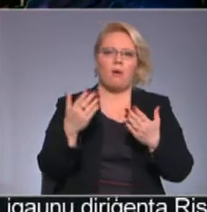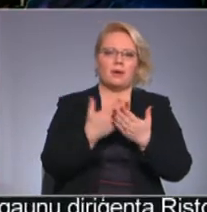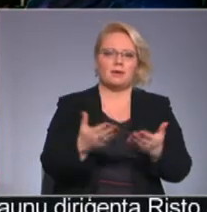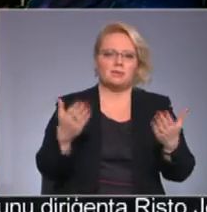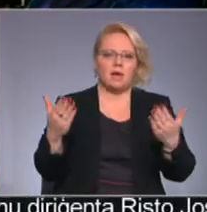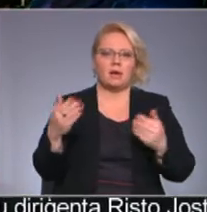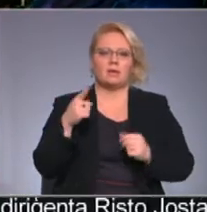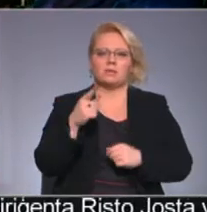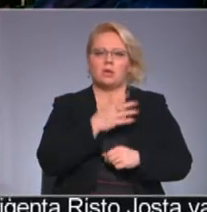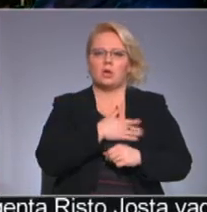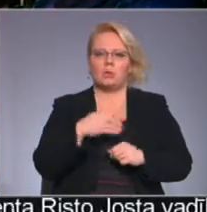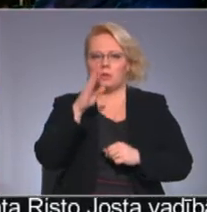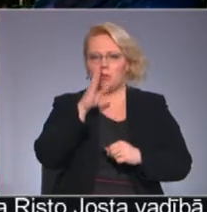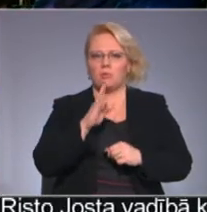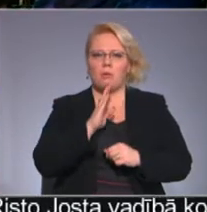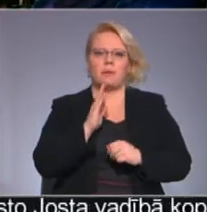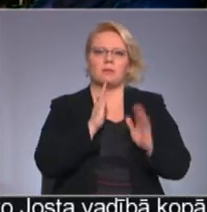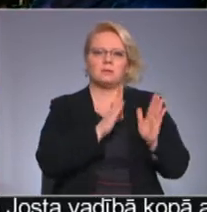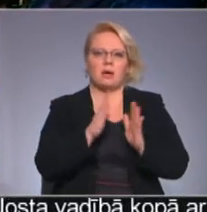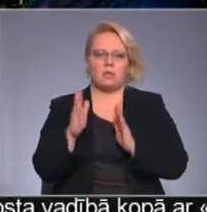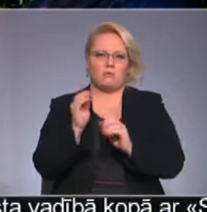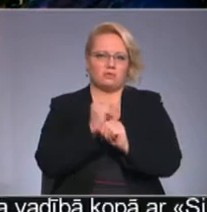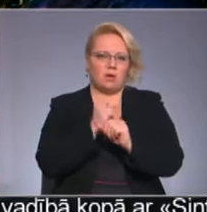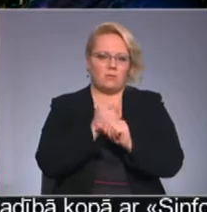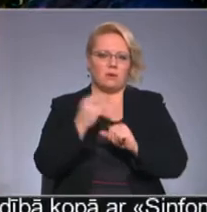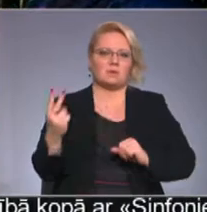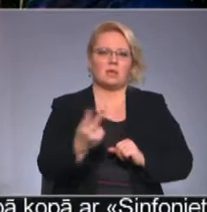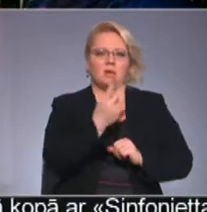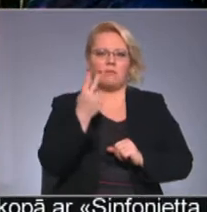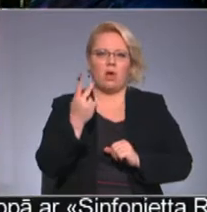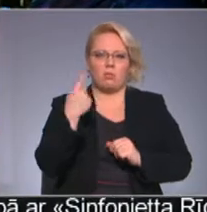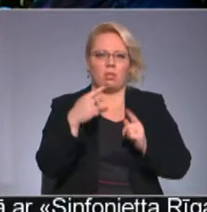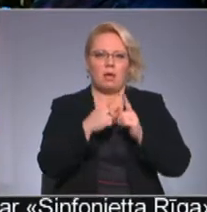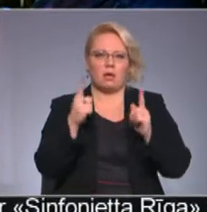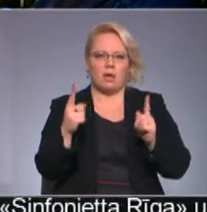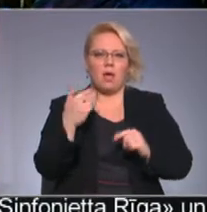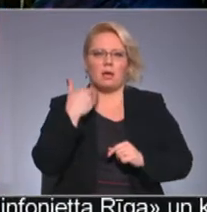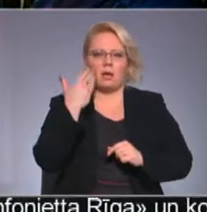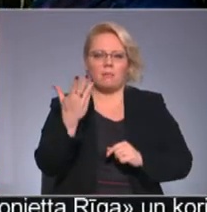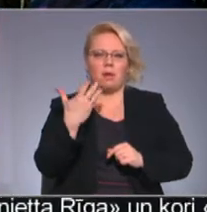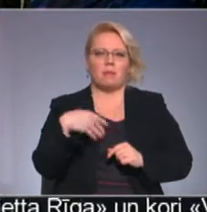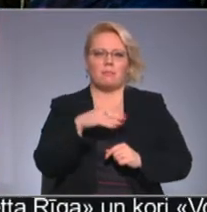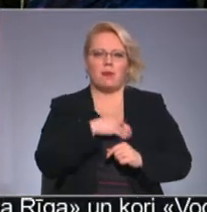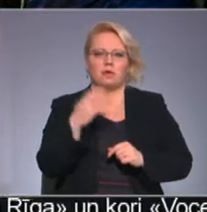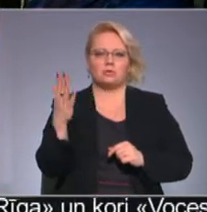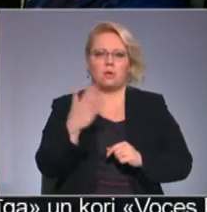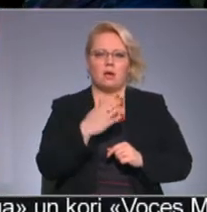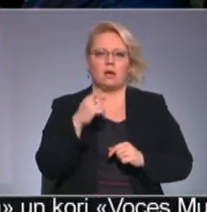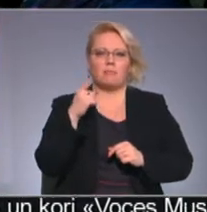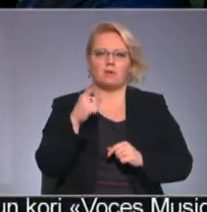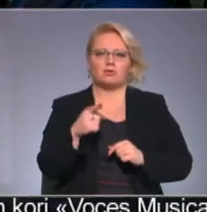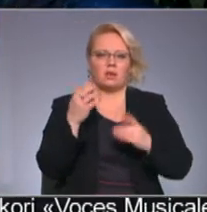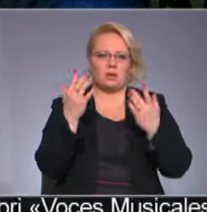Es domāju, ka tas ir ļoti nopietni sagatavošanās darbs divu gadu laikā, kamēr mēs nonākam pie šī konkrētā